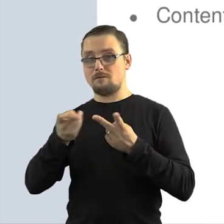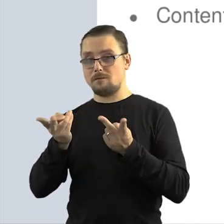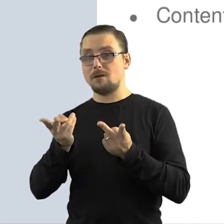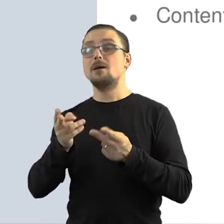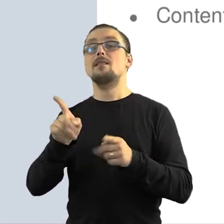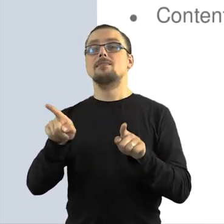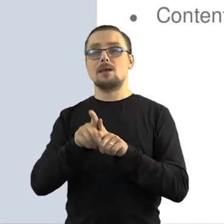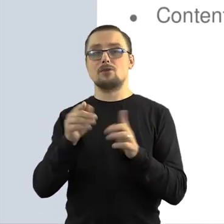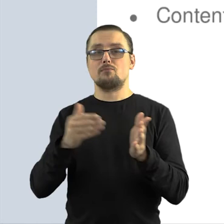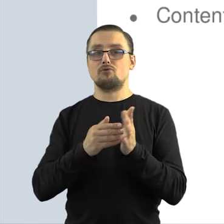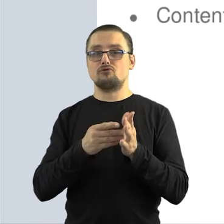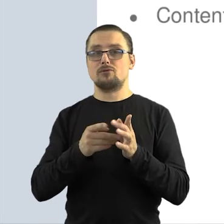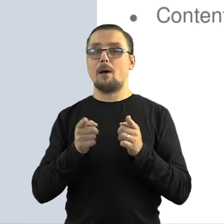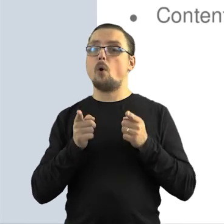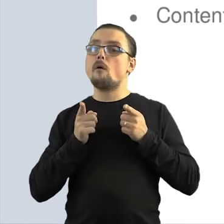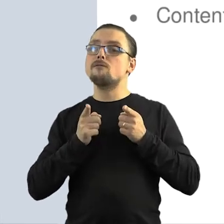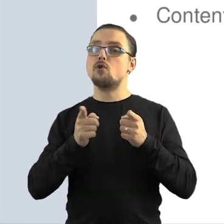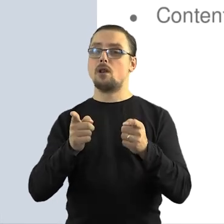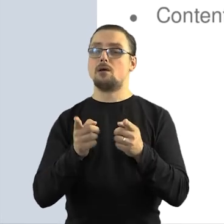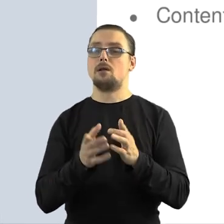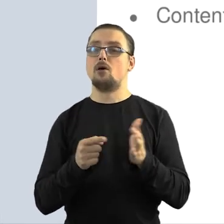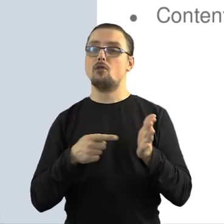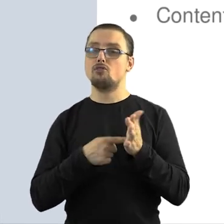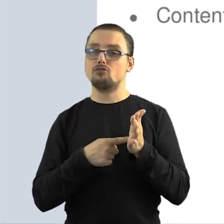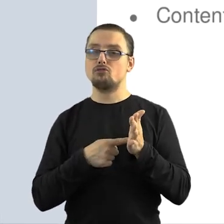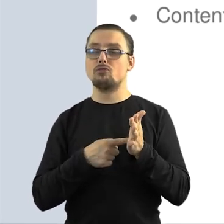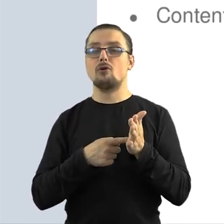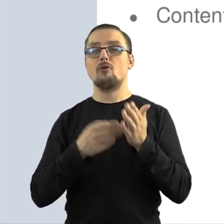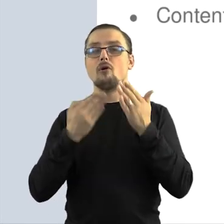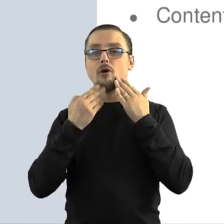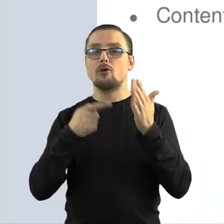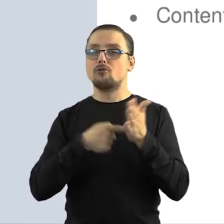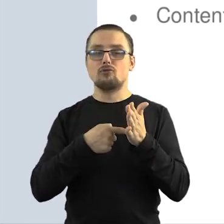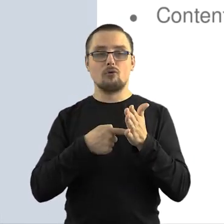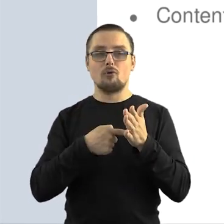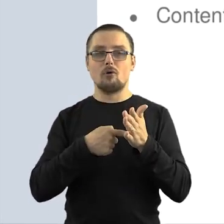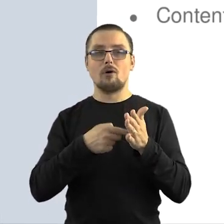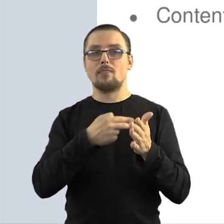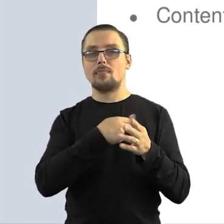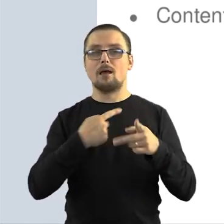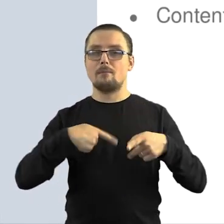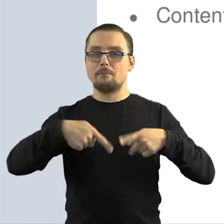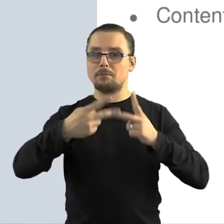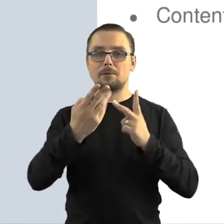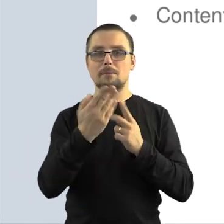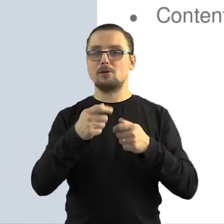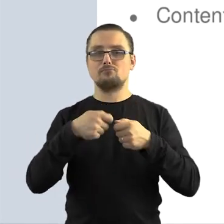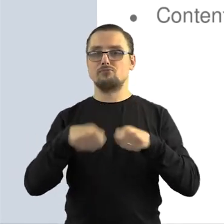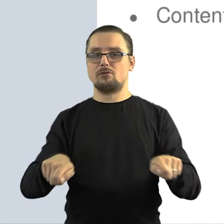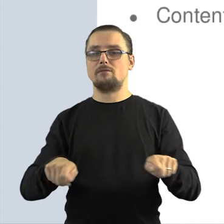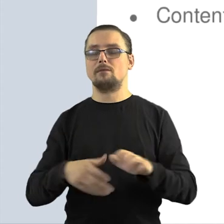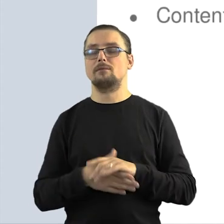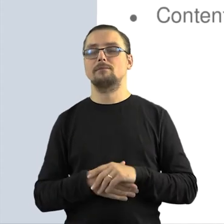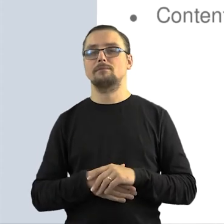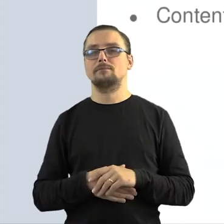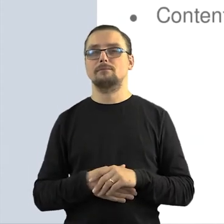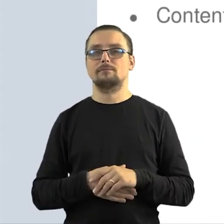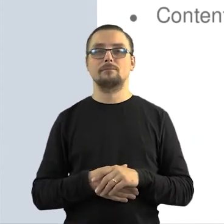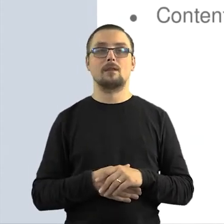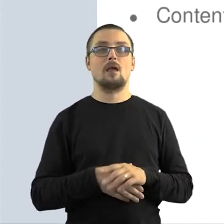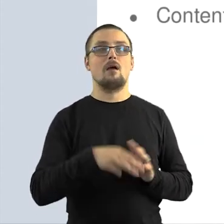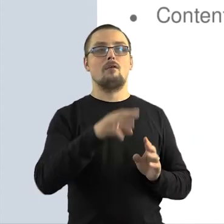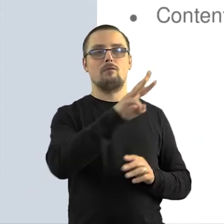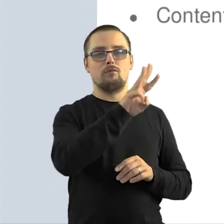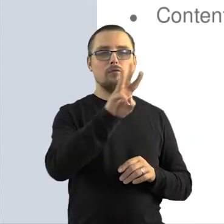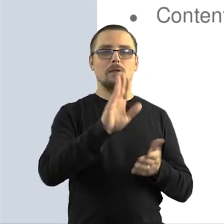na własnej stronie internetowej. To jest tak naprawdę jedyna gwarancja tego, że transmisja nie zostanie skutecznie przerwana,